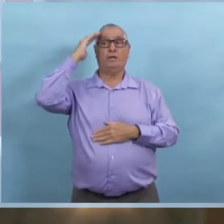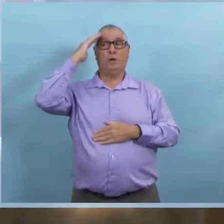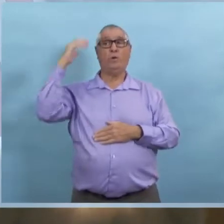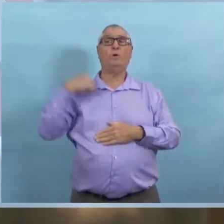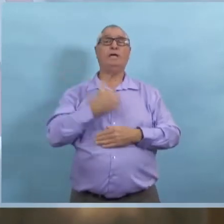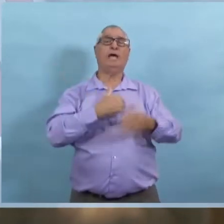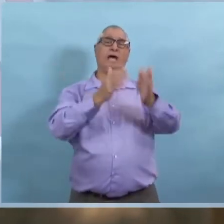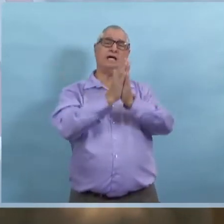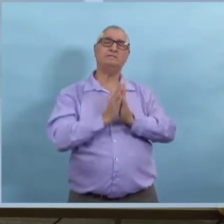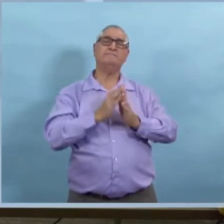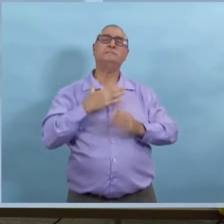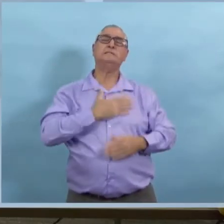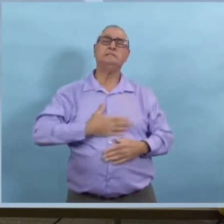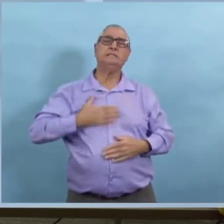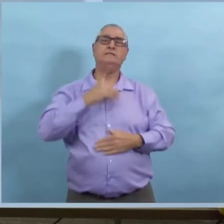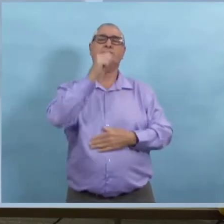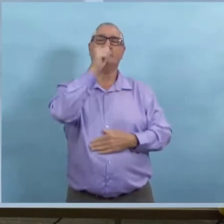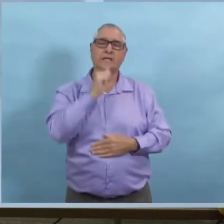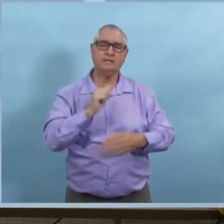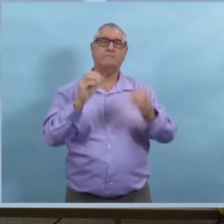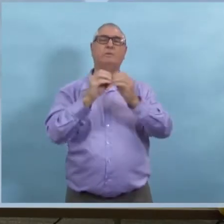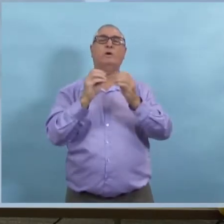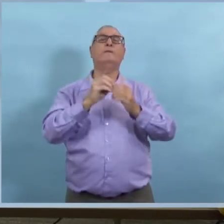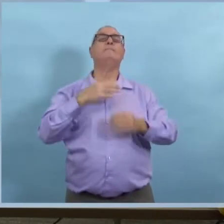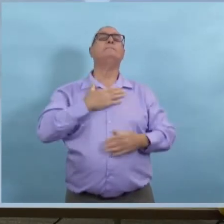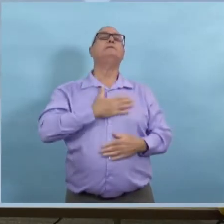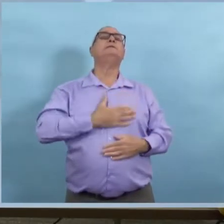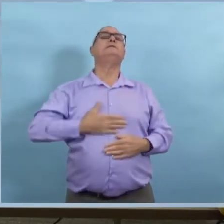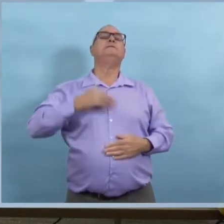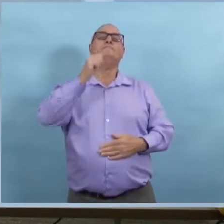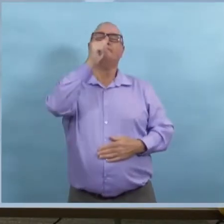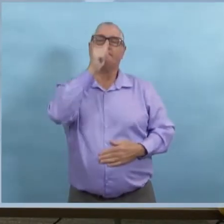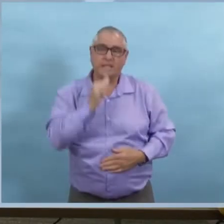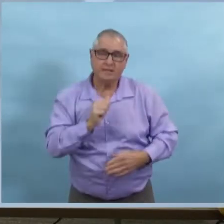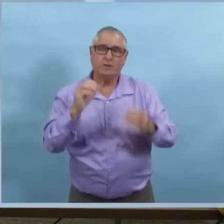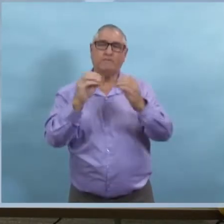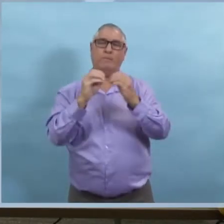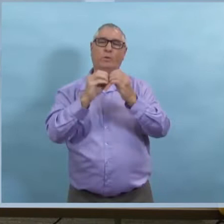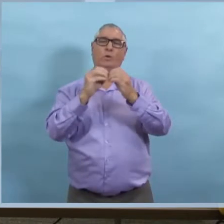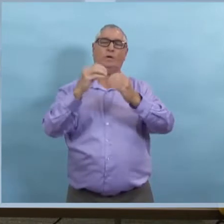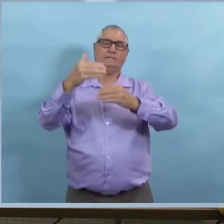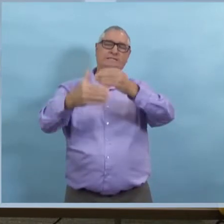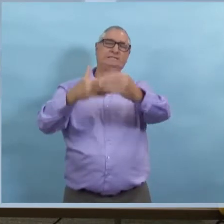même si ça paraît difficile parce qu'il va falloir le faire pendant si longtemps.